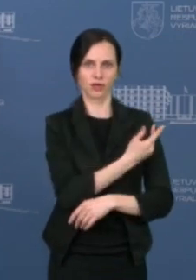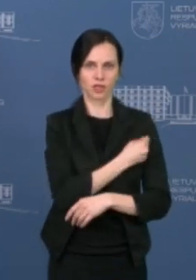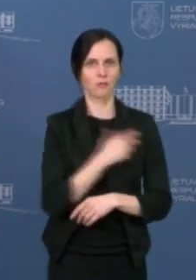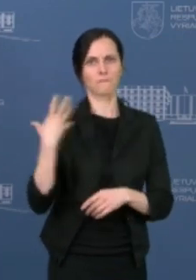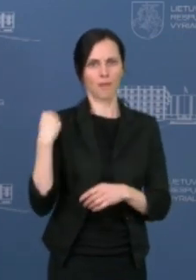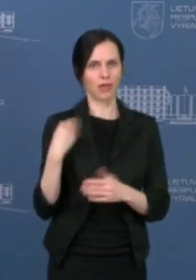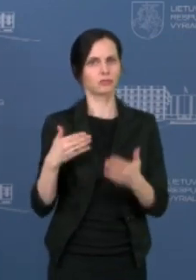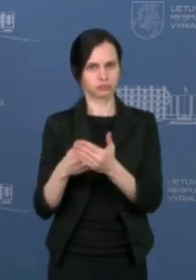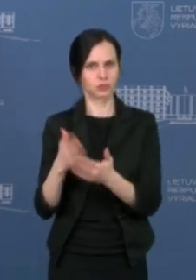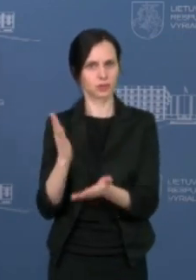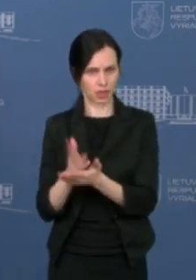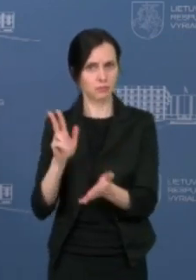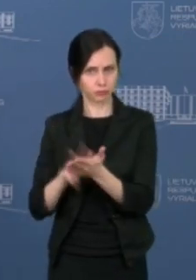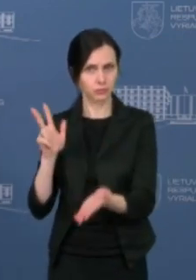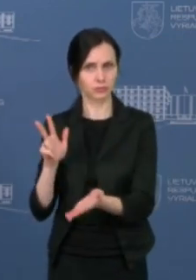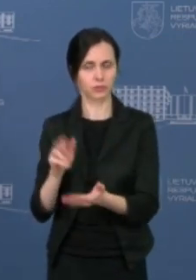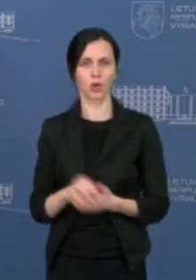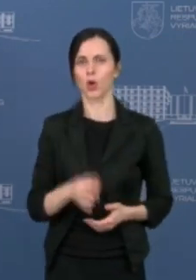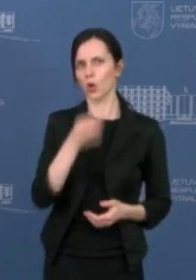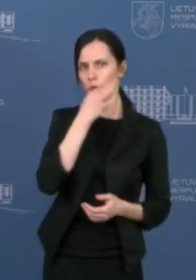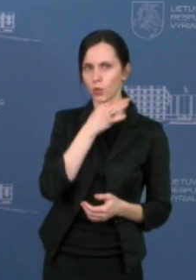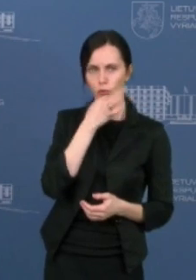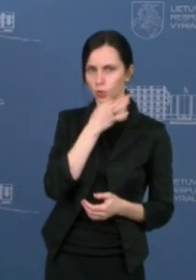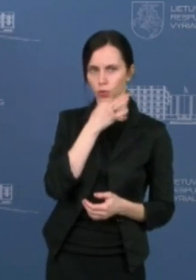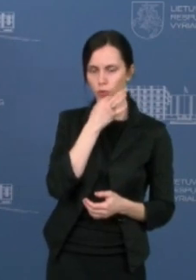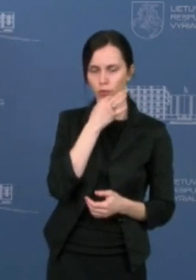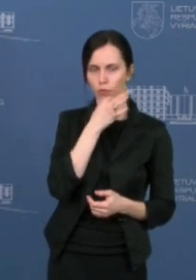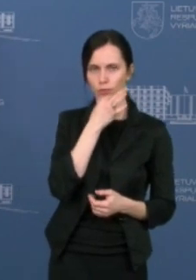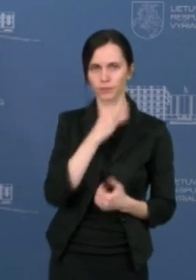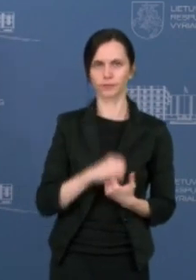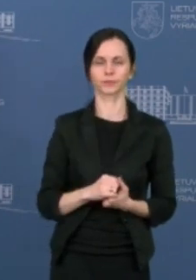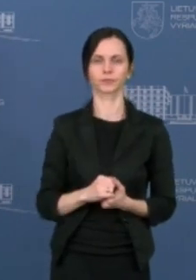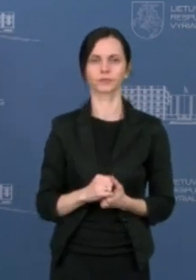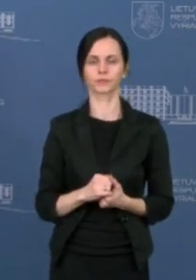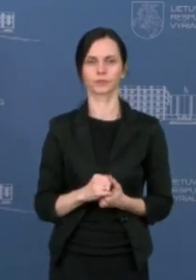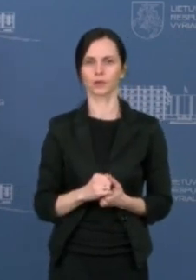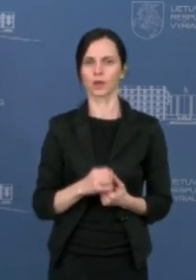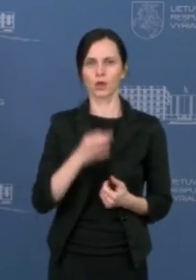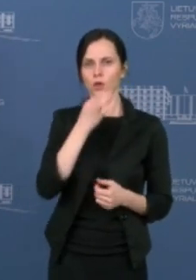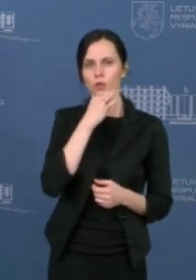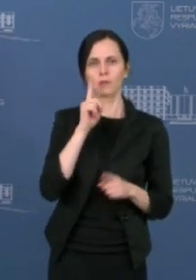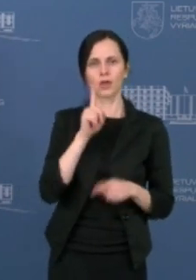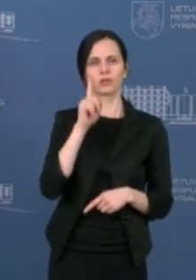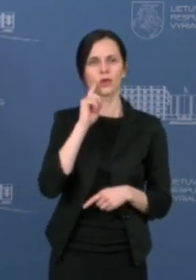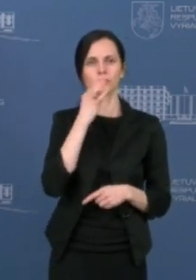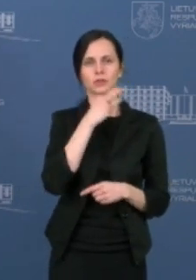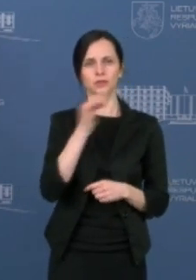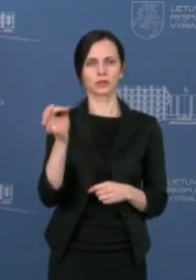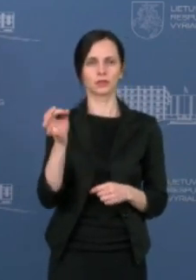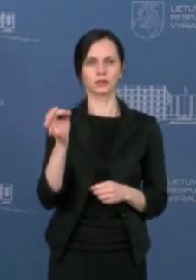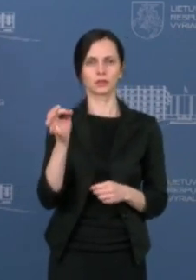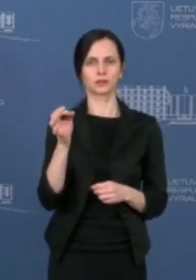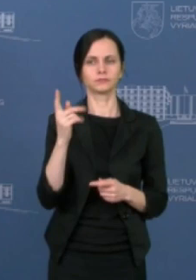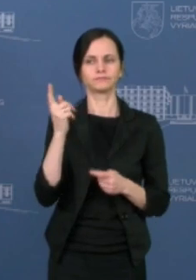Ne, dar nepriėmėme. Norėčiau tiesiog pasakyti, kad dar dabar truputėlį